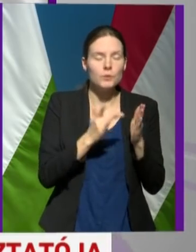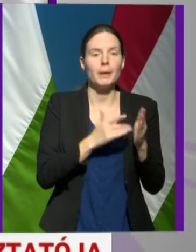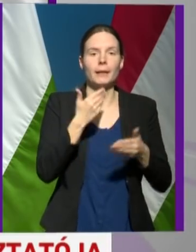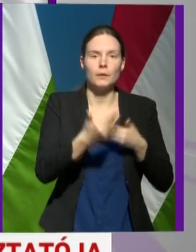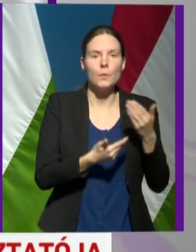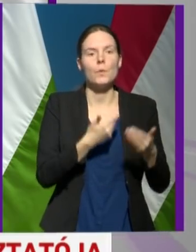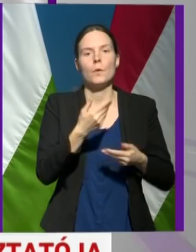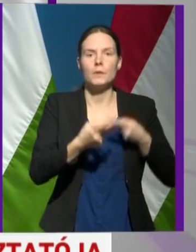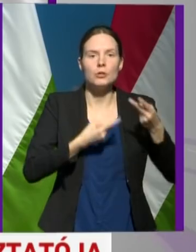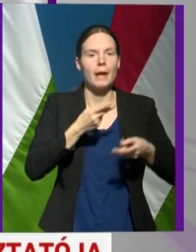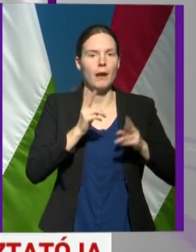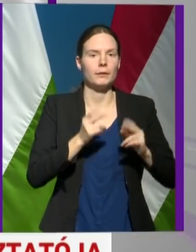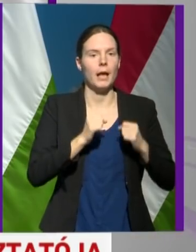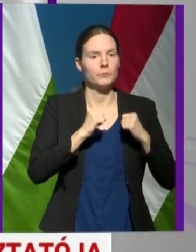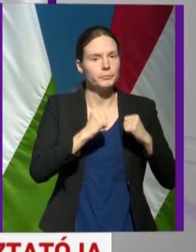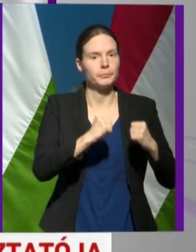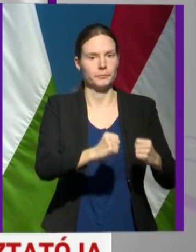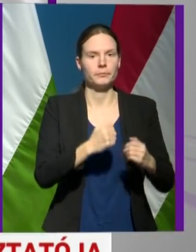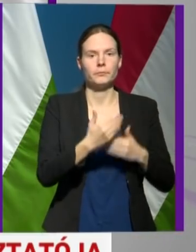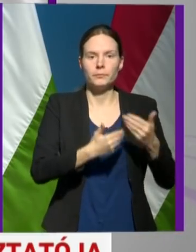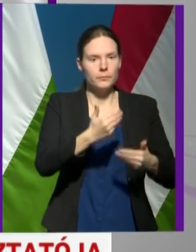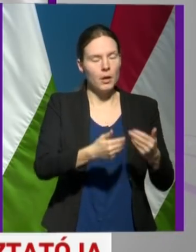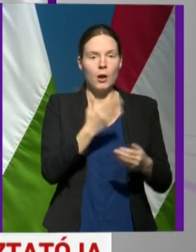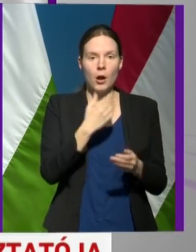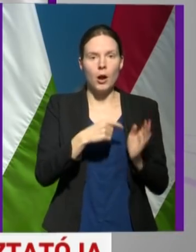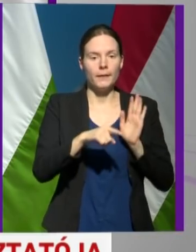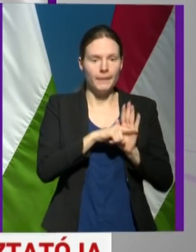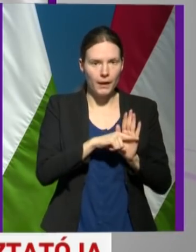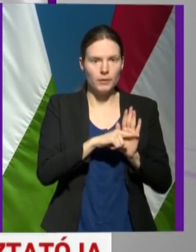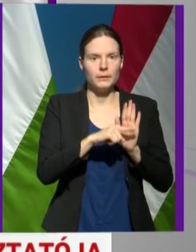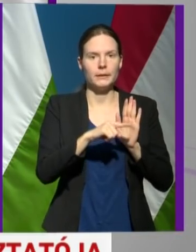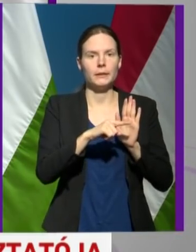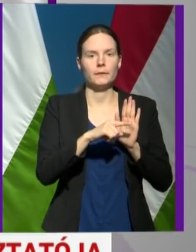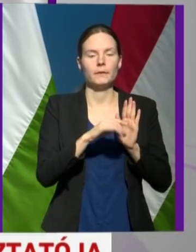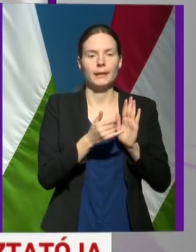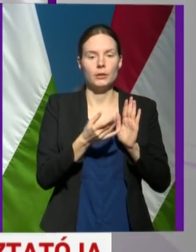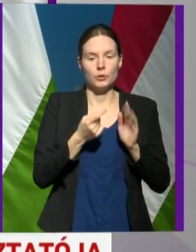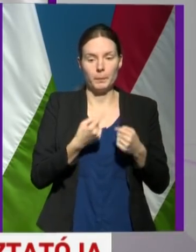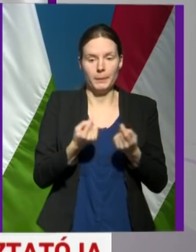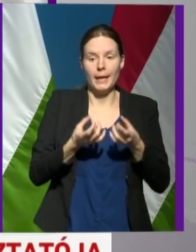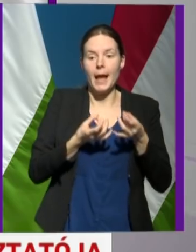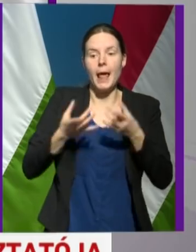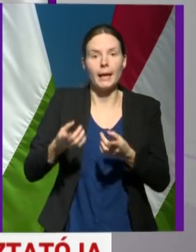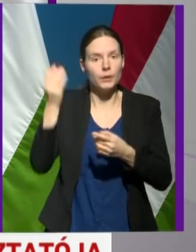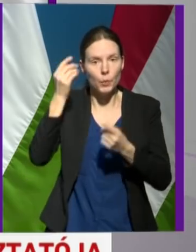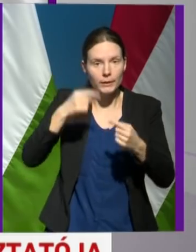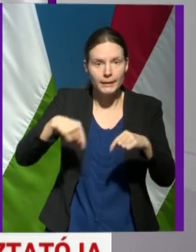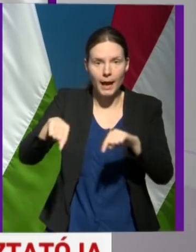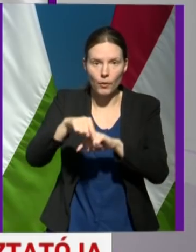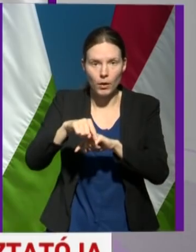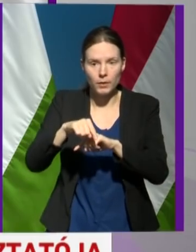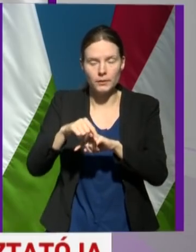kell végeznünk. Hogyha ez negatív, és elengedtük volna ezeket a diákokat,